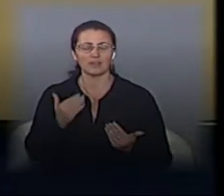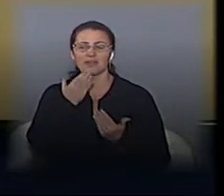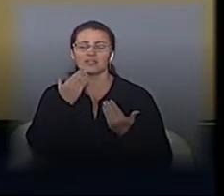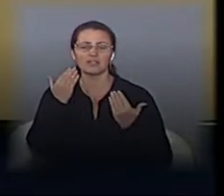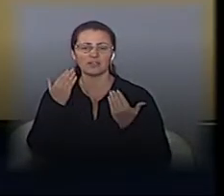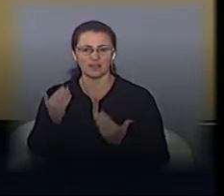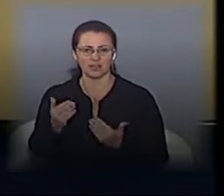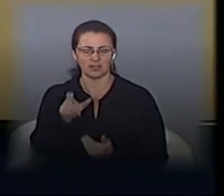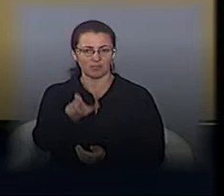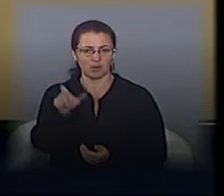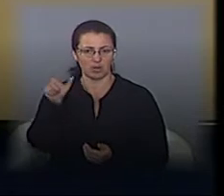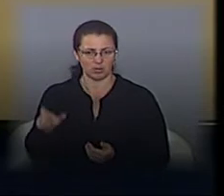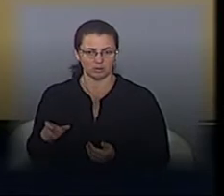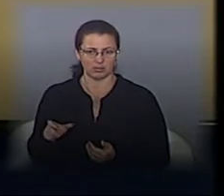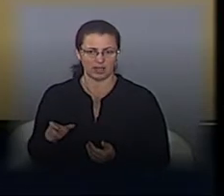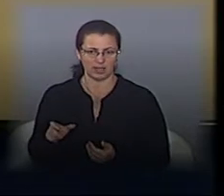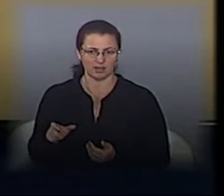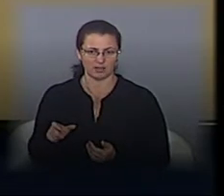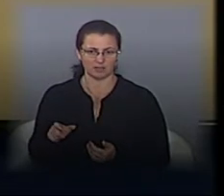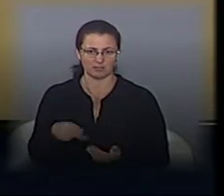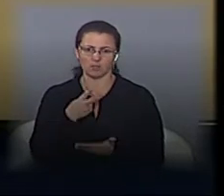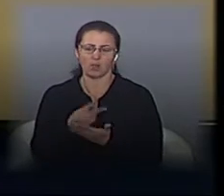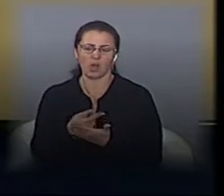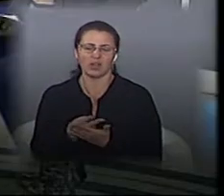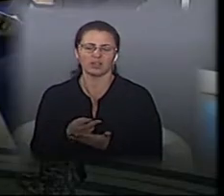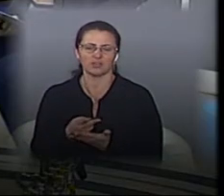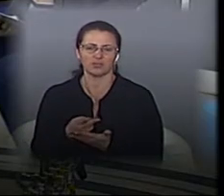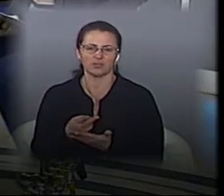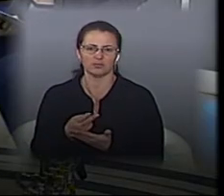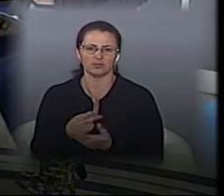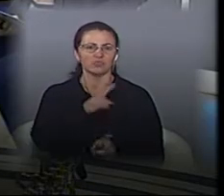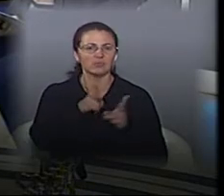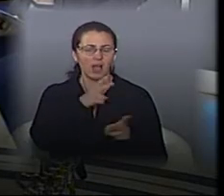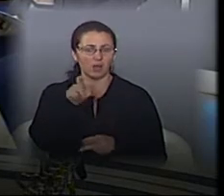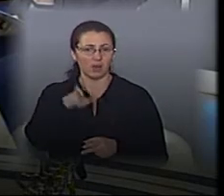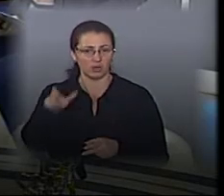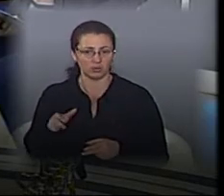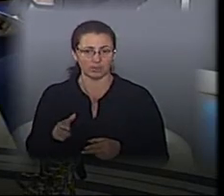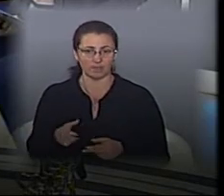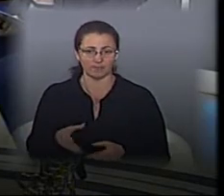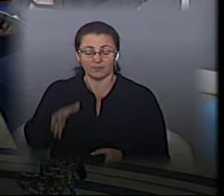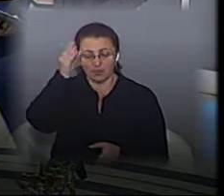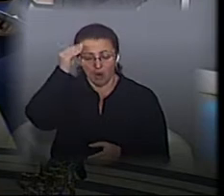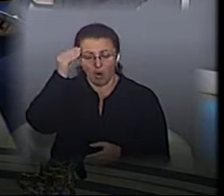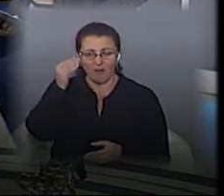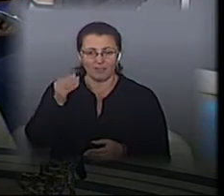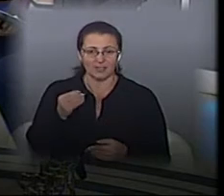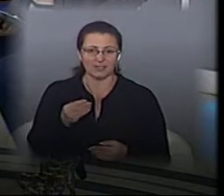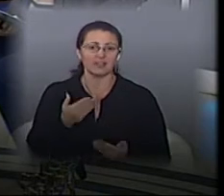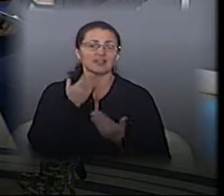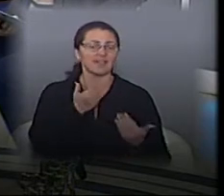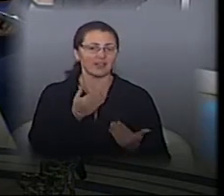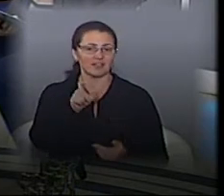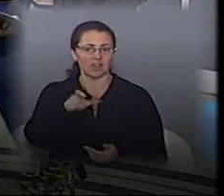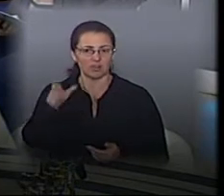мешканців, можливо, виражено в зверненнях громадських організацій, тобто, береться кількість звернень, оцінюється